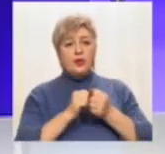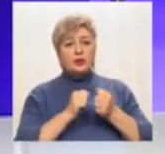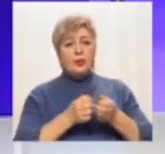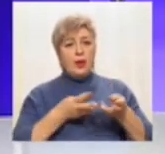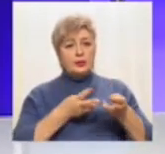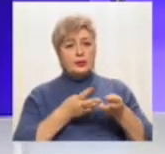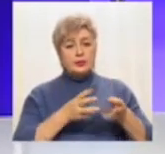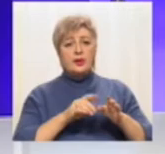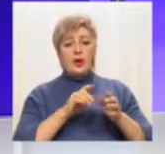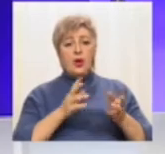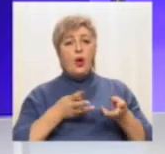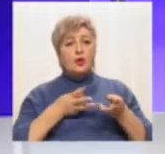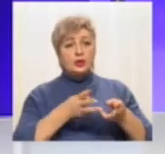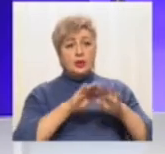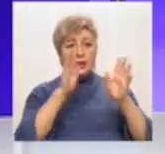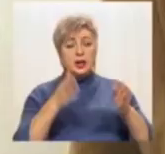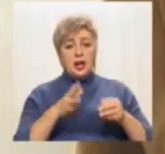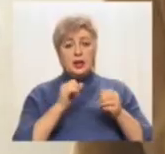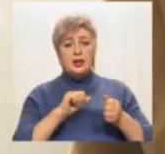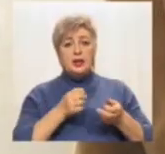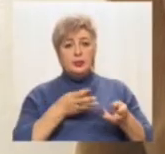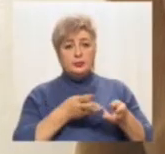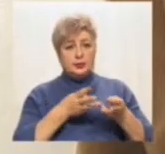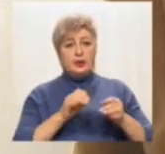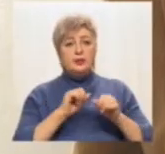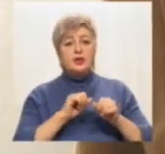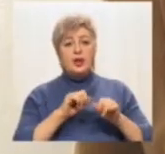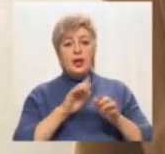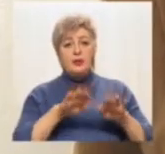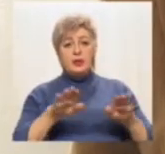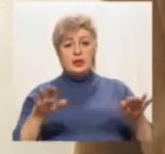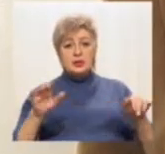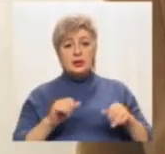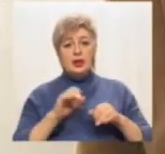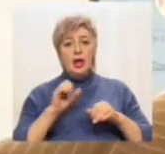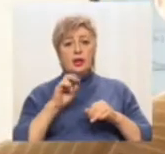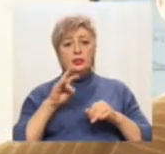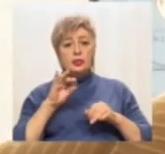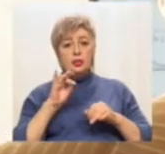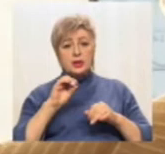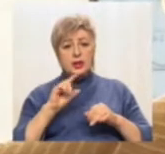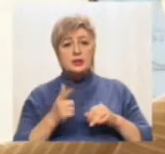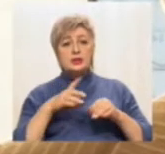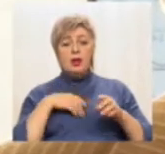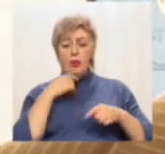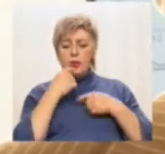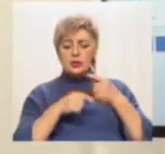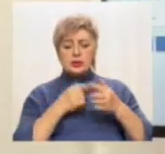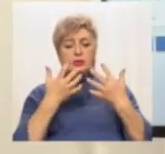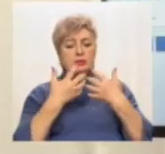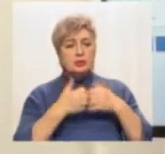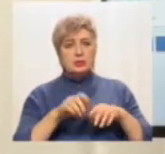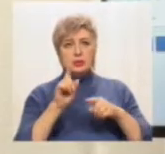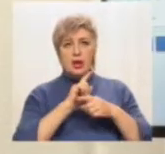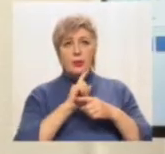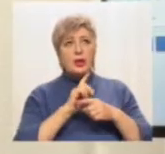котельні міста, сказав еколог. Еколог Олексій Інгурець проводить постійний моніторинг рівня забруднення повітря різними